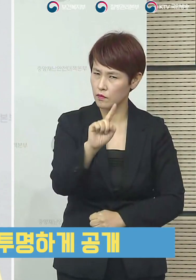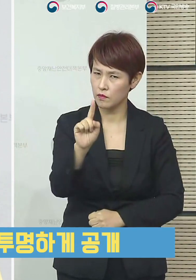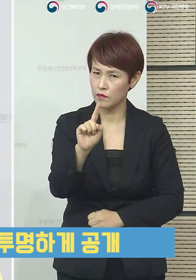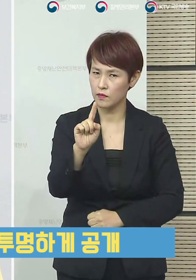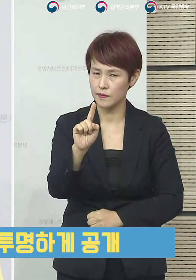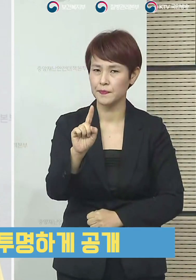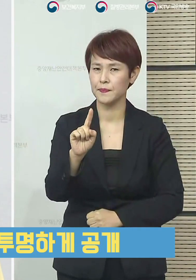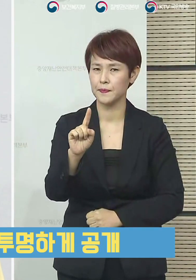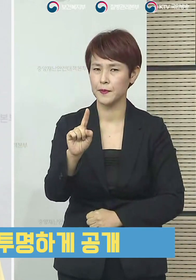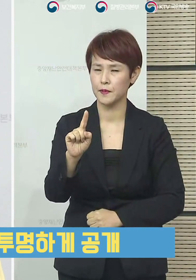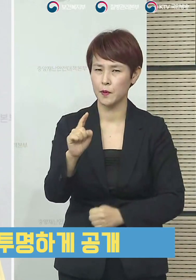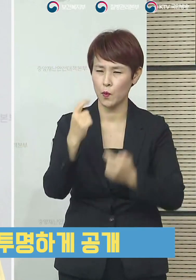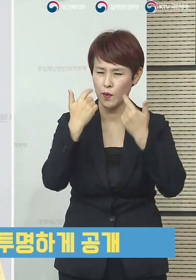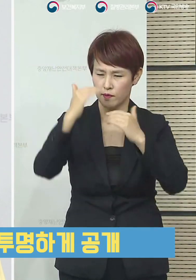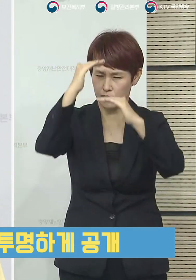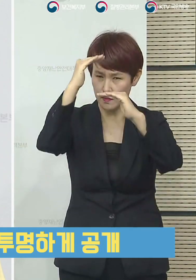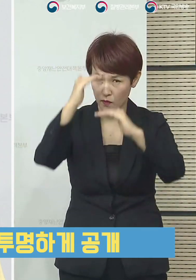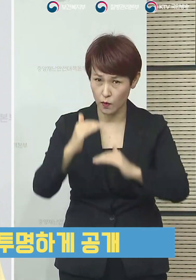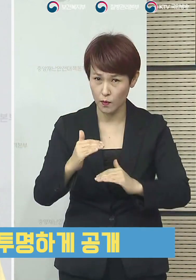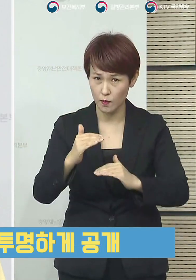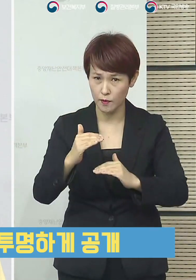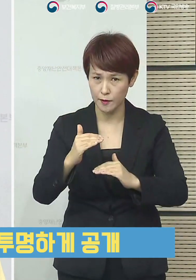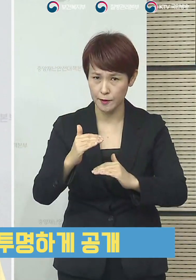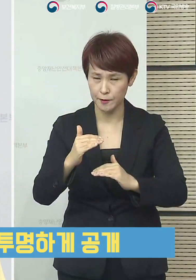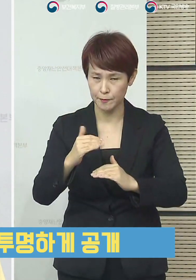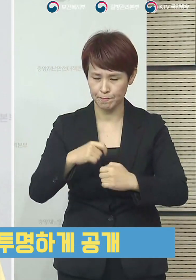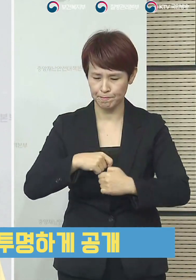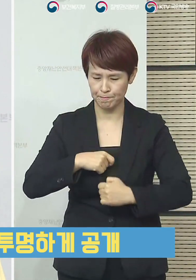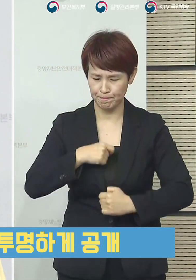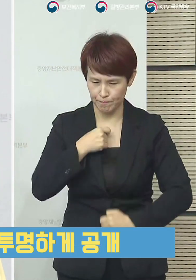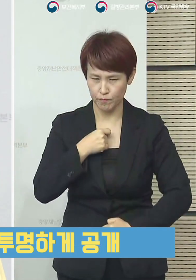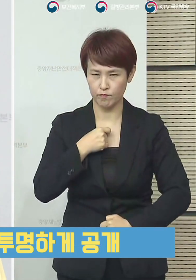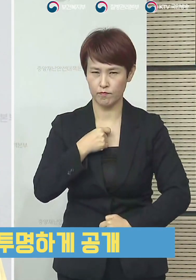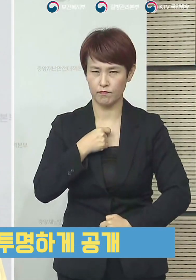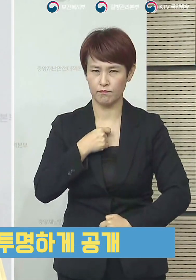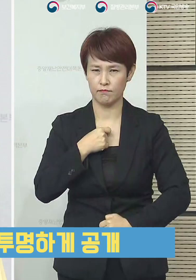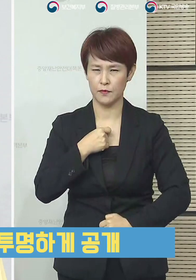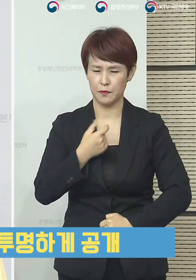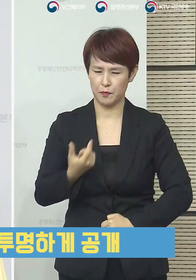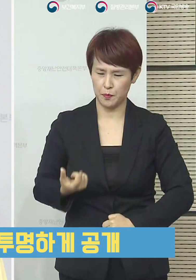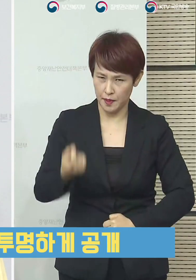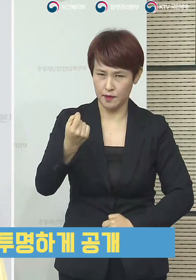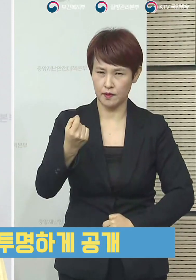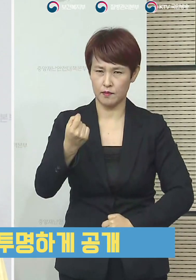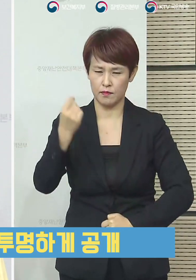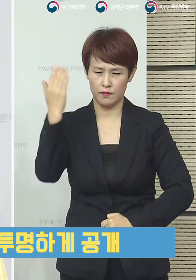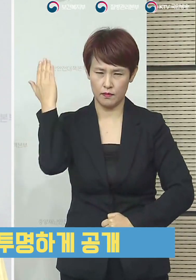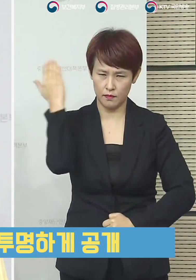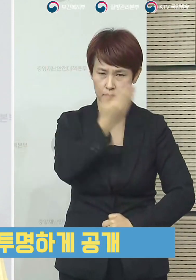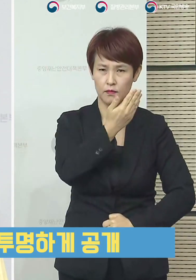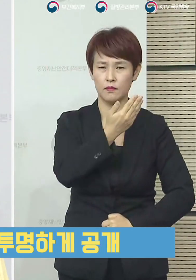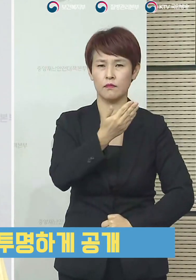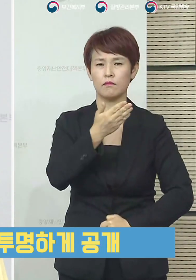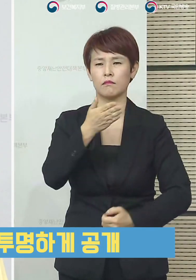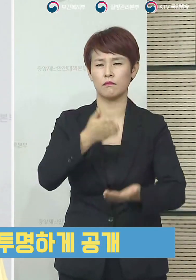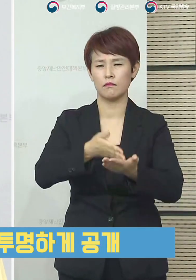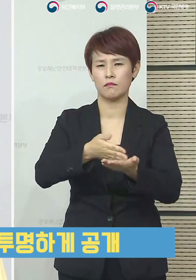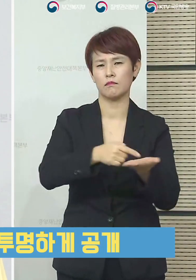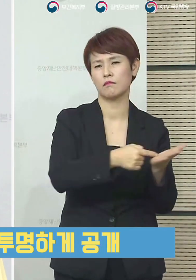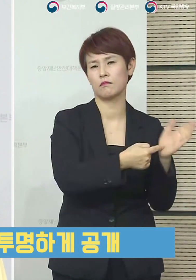정확한 상황을 국민들께 철저하게 그리고 가능하다면 최대한 신속하고 투명하게 공개함으로써